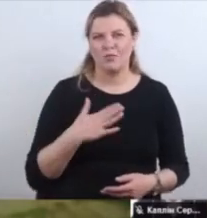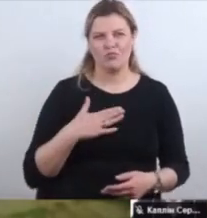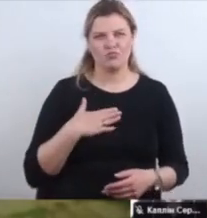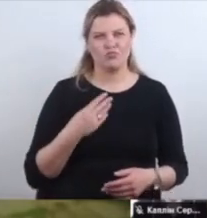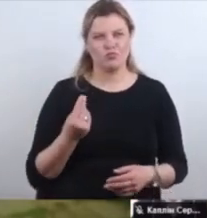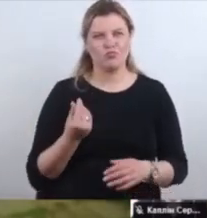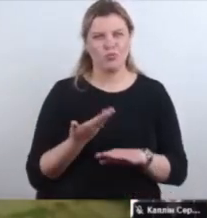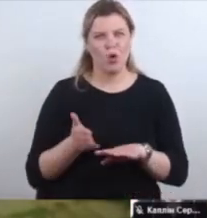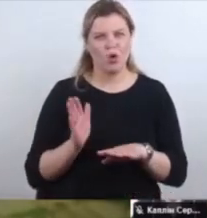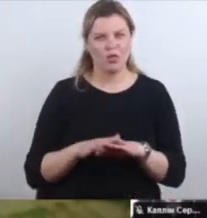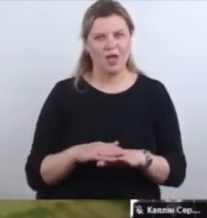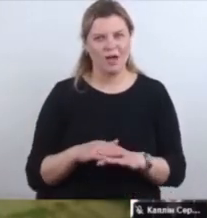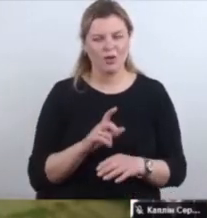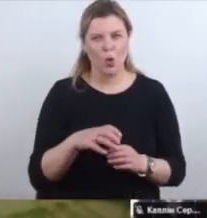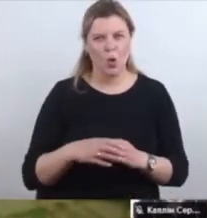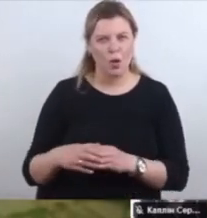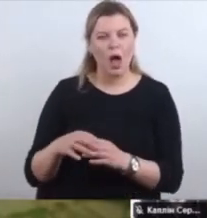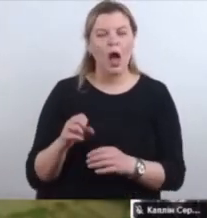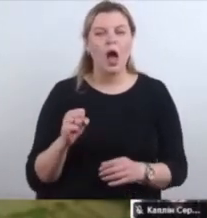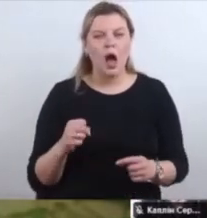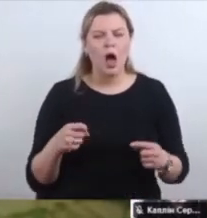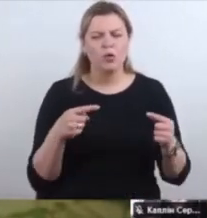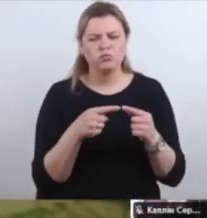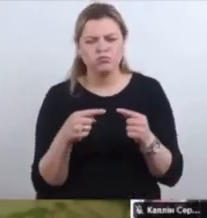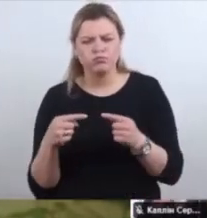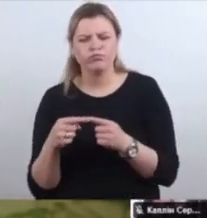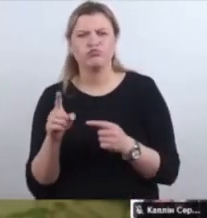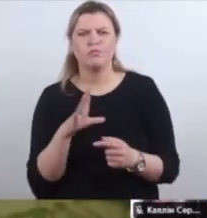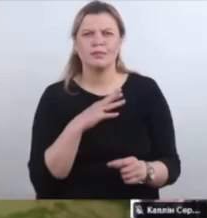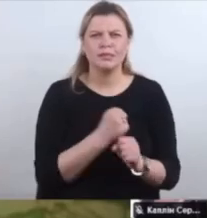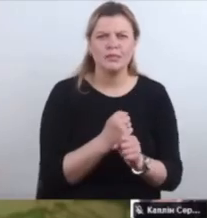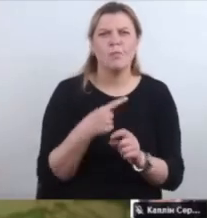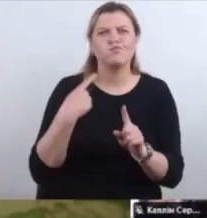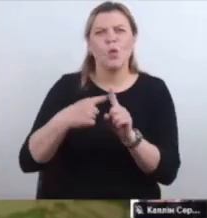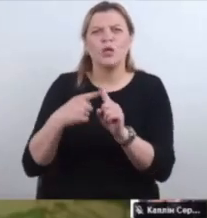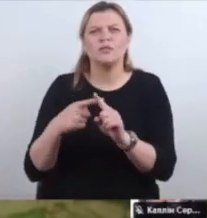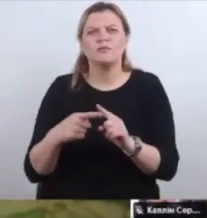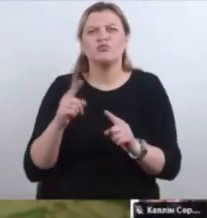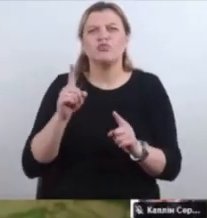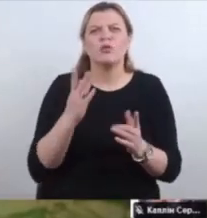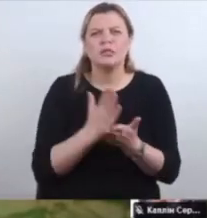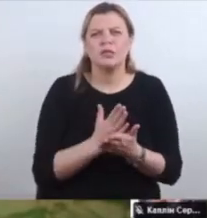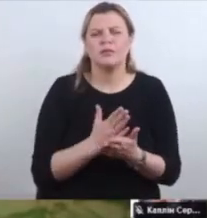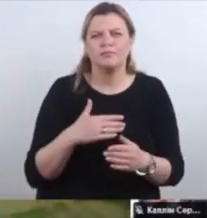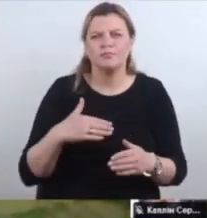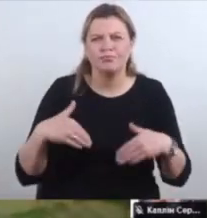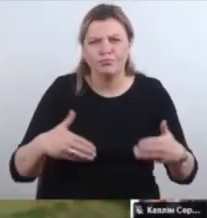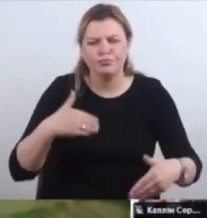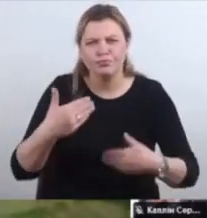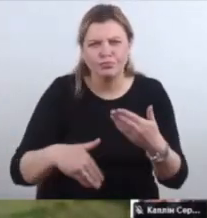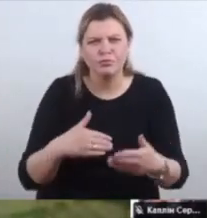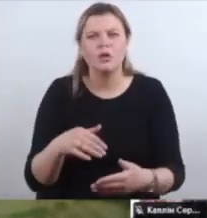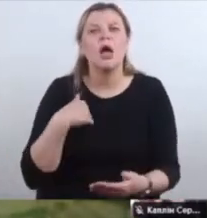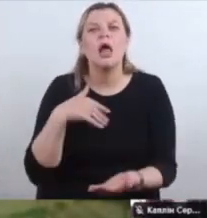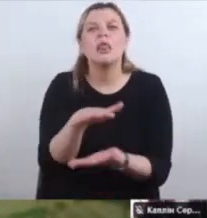конструктивно, що було зроблено, які позитивні зрушення і куди ми йдемо далі. Дякую!